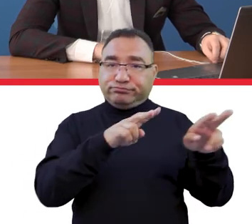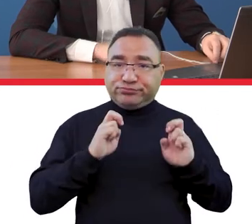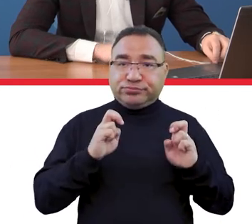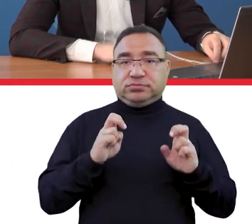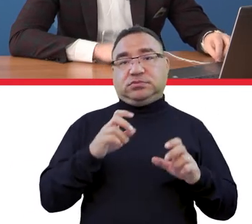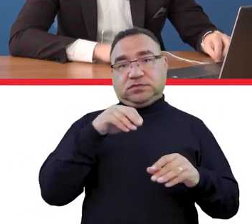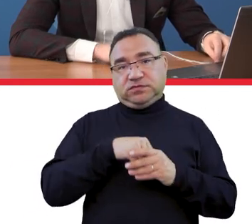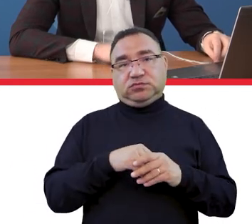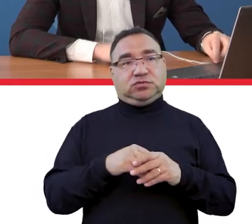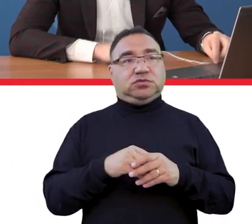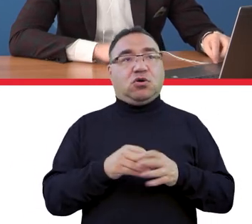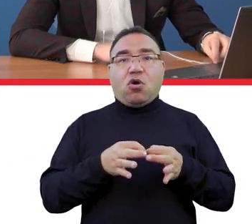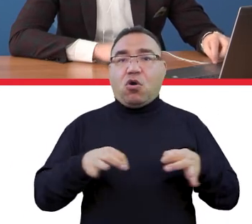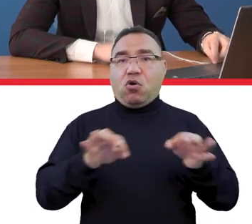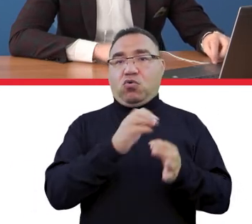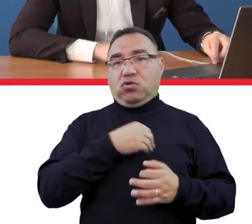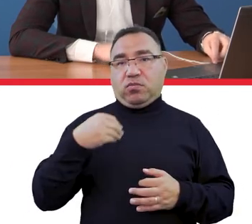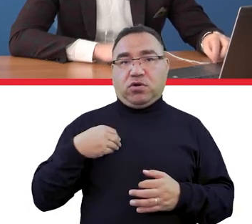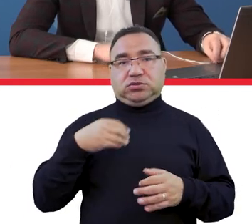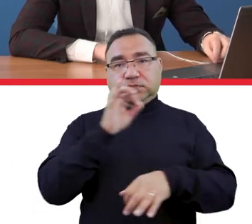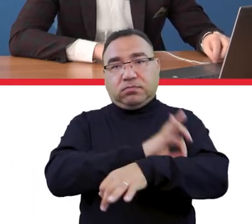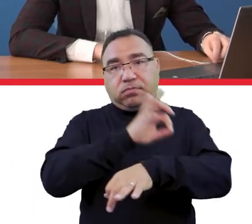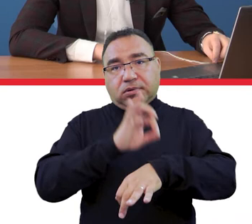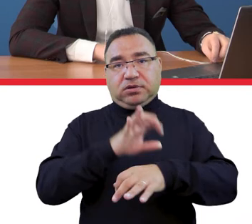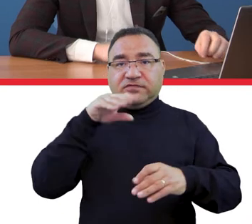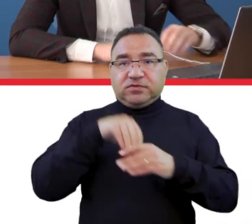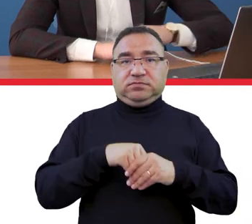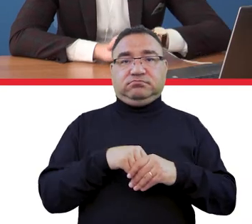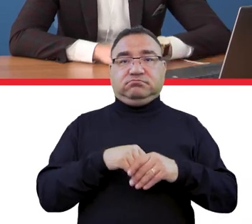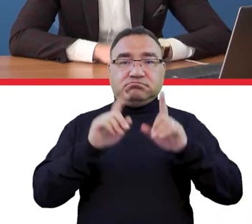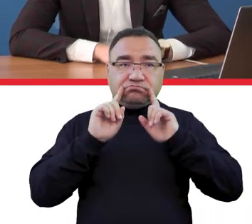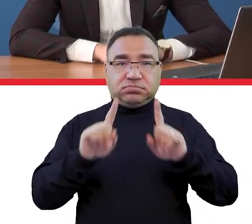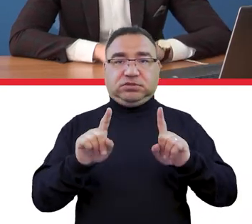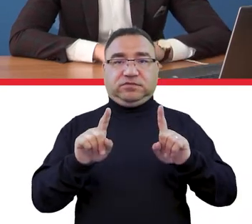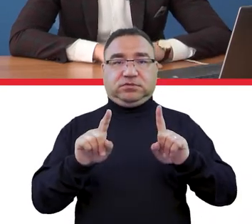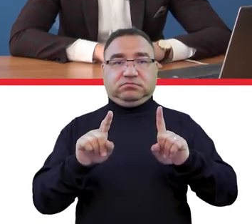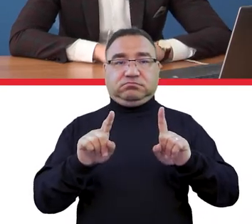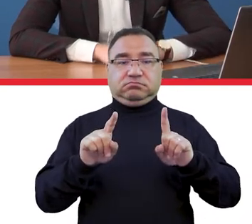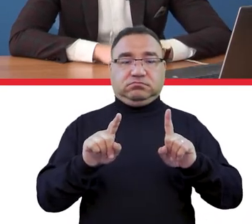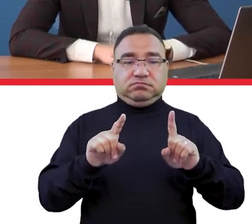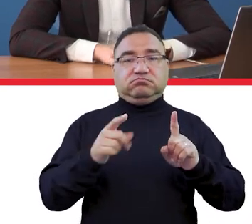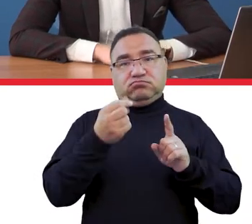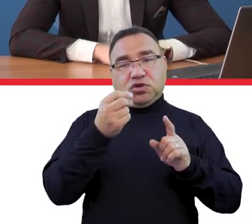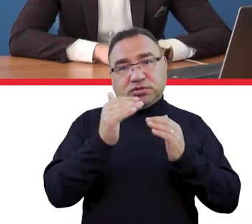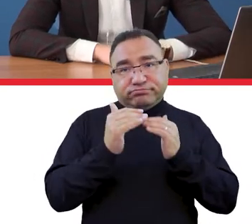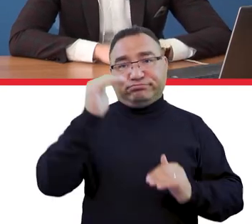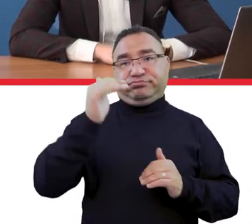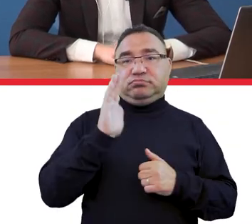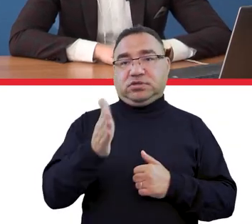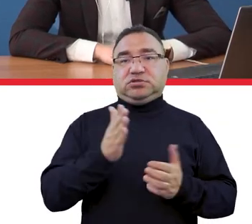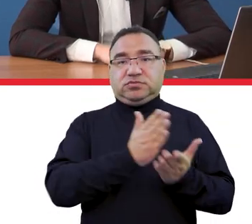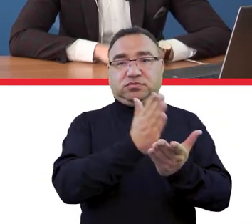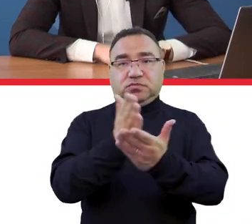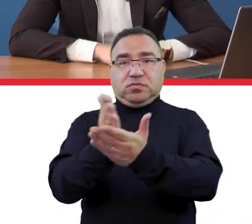ogólnopolski taki projekt, gdzie rzeczywiście już te środki będą znaczące i